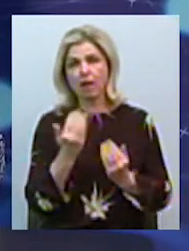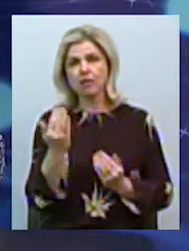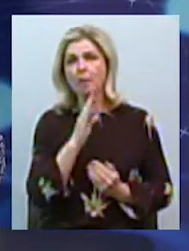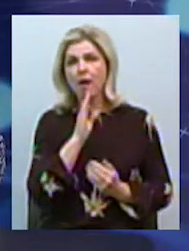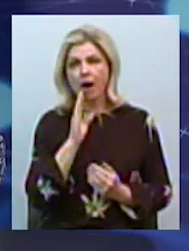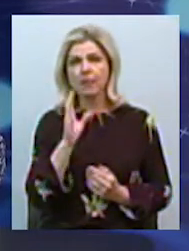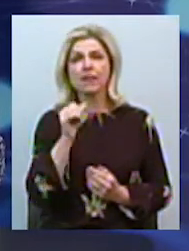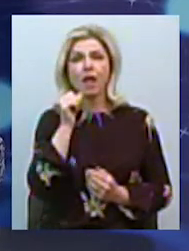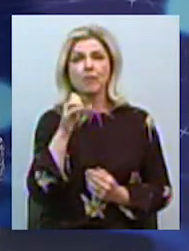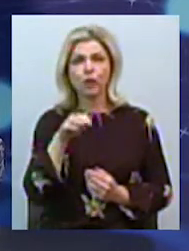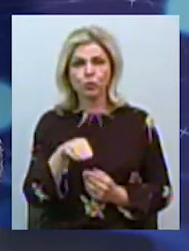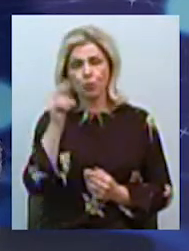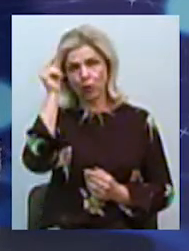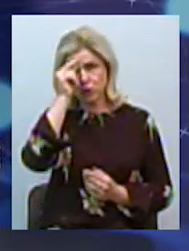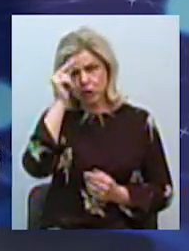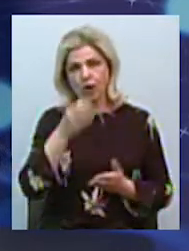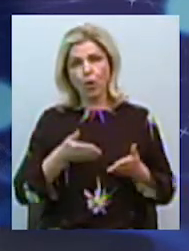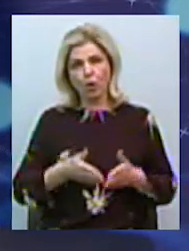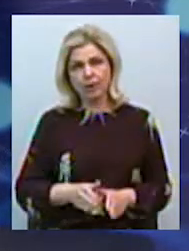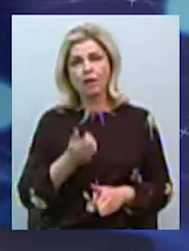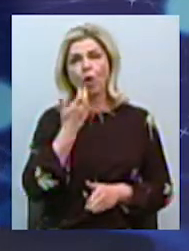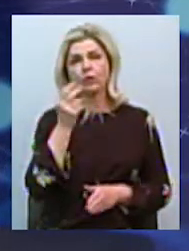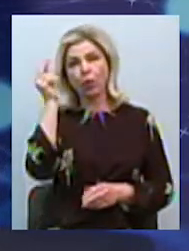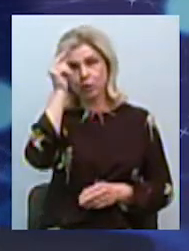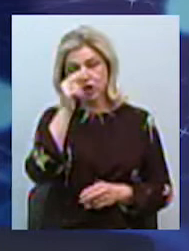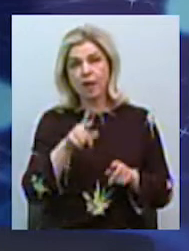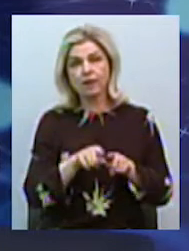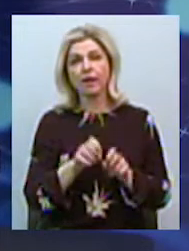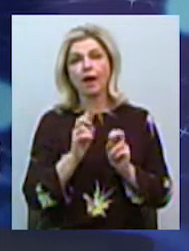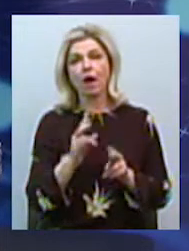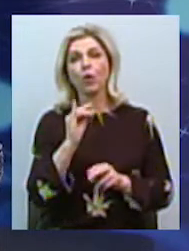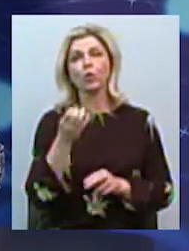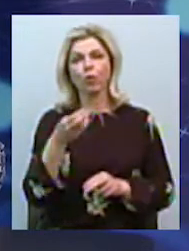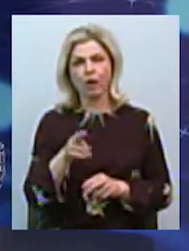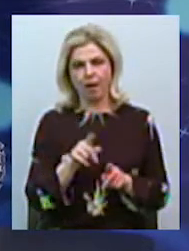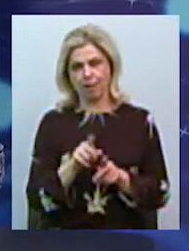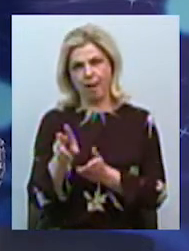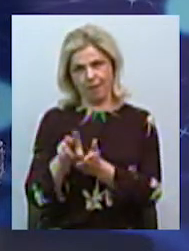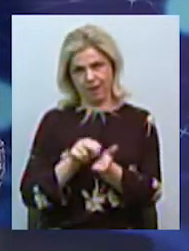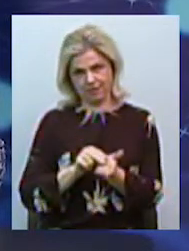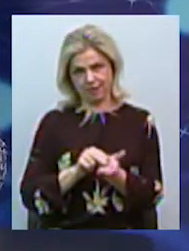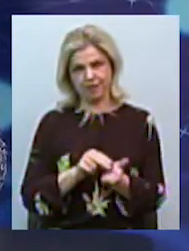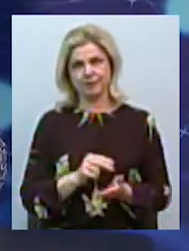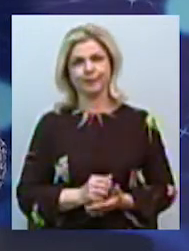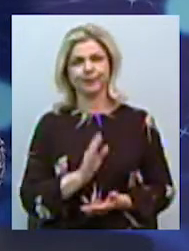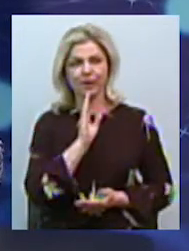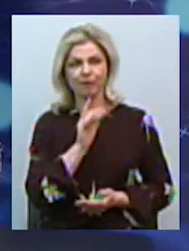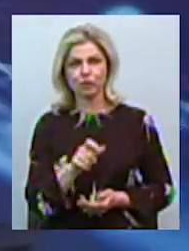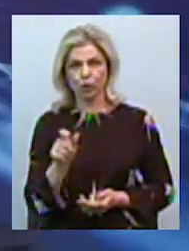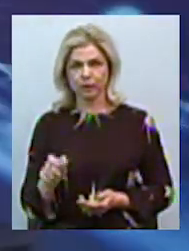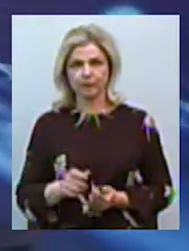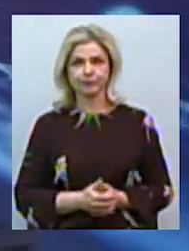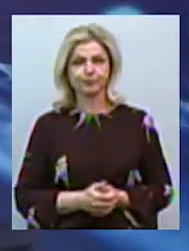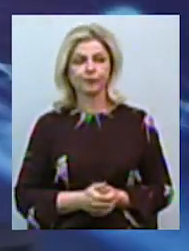вона вчитилась, вона вчитилася, вчитилась. Тому такі, як Юлія, це образцово-показательні дівчонки. Ми